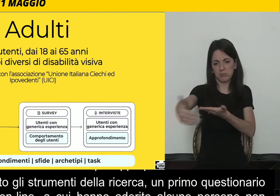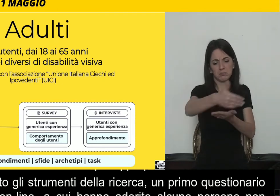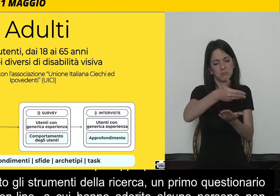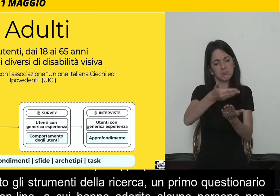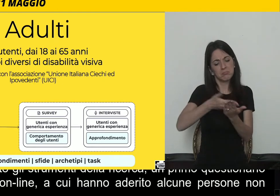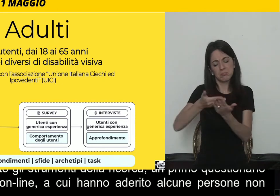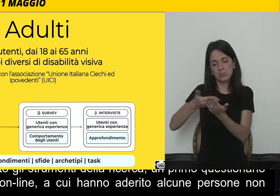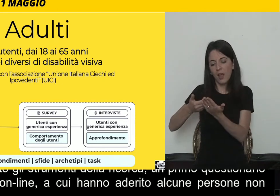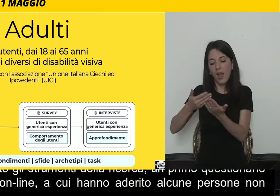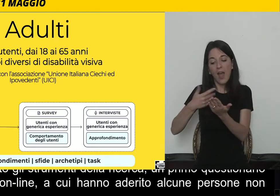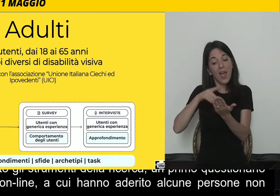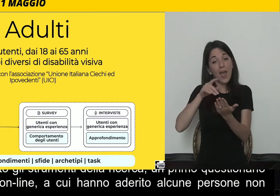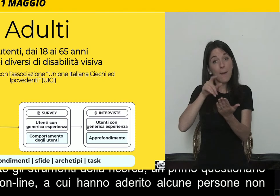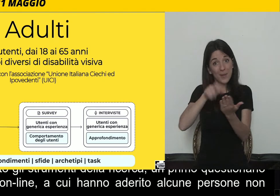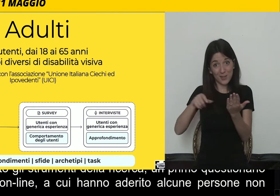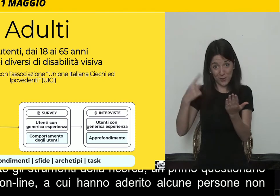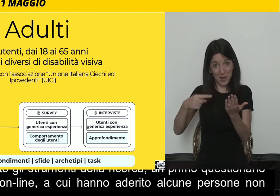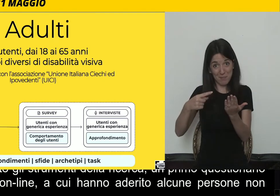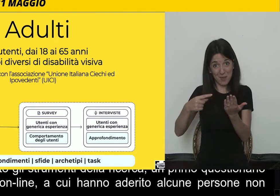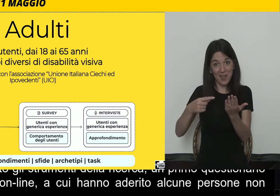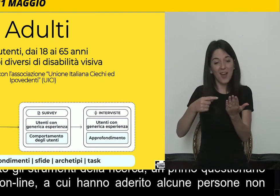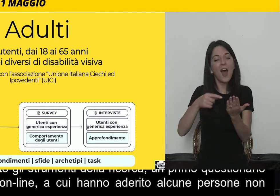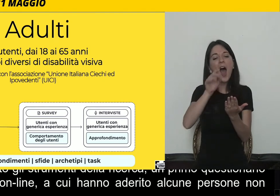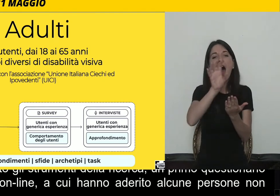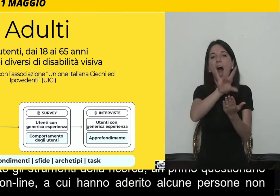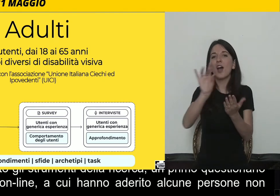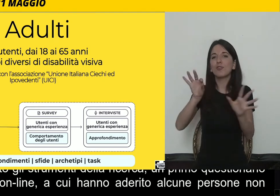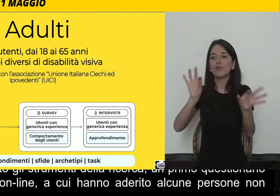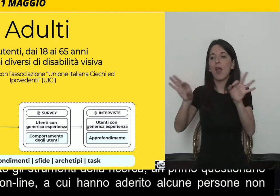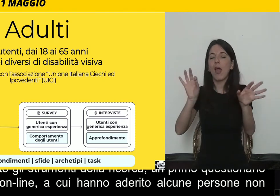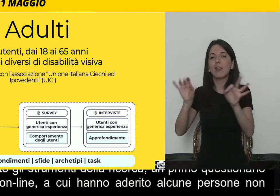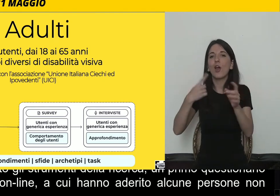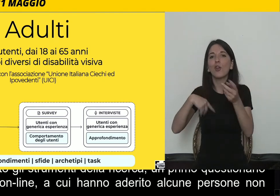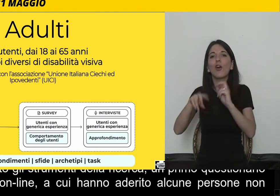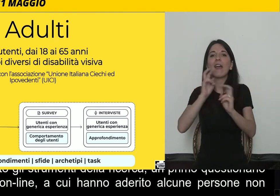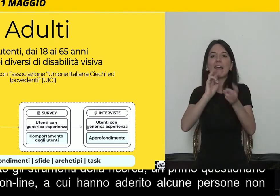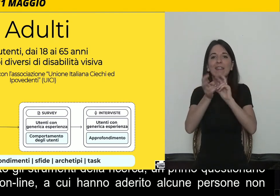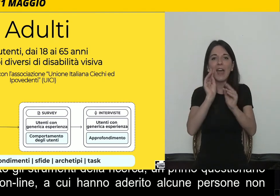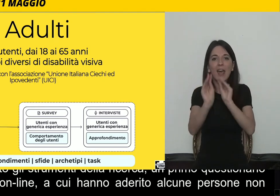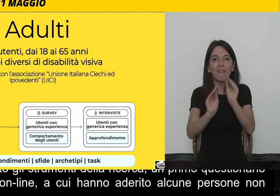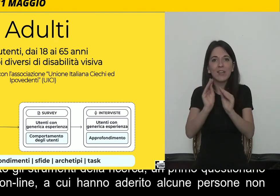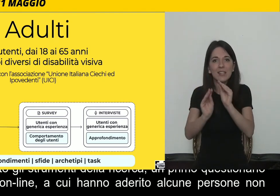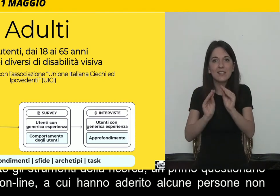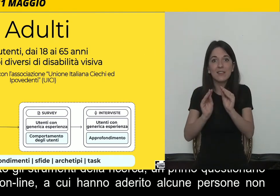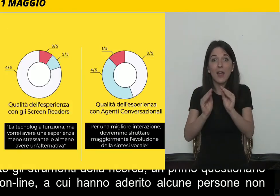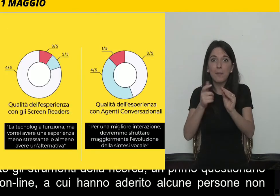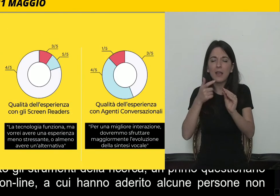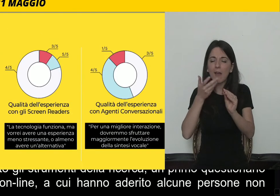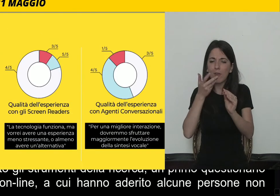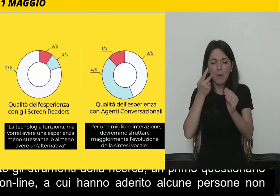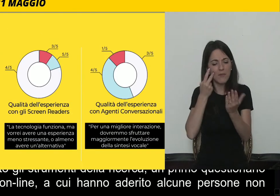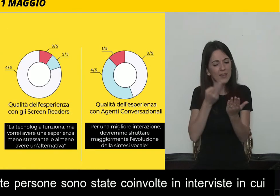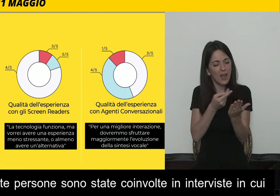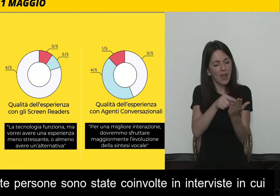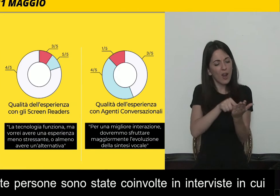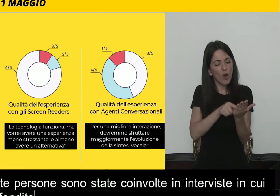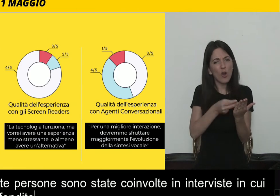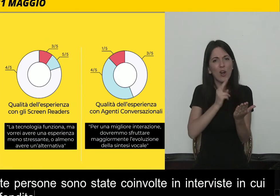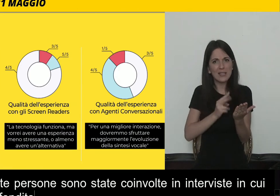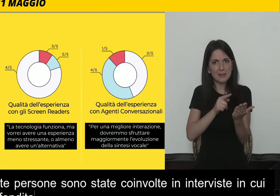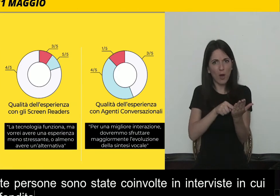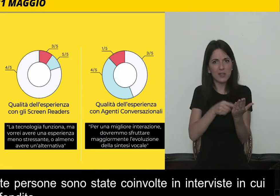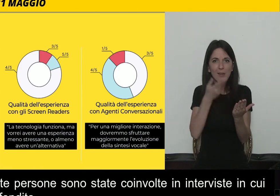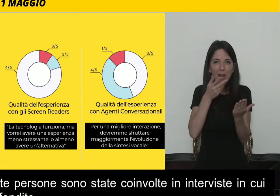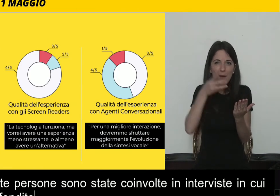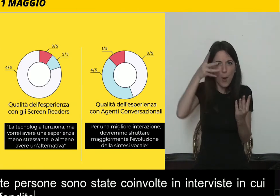coinvolte in interviste in cui abbiamo approfondito alcuni degli insight che erano venuti fuori. I